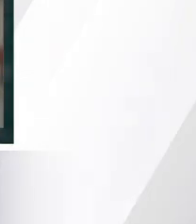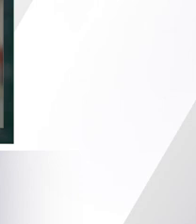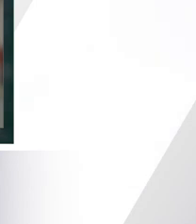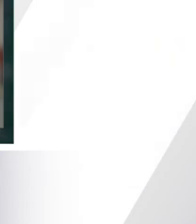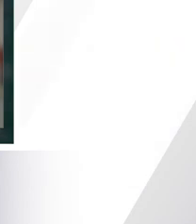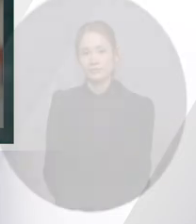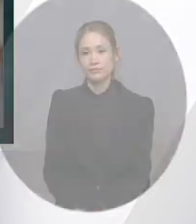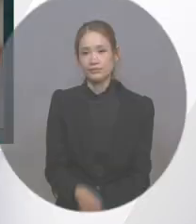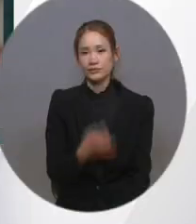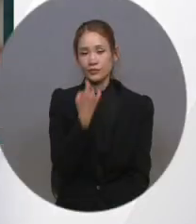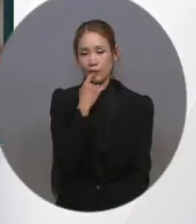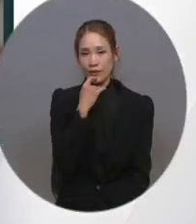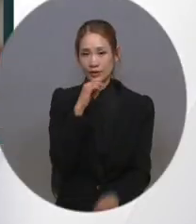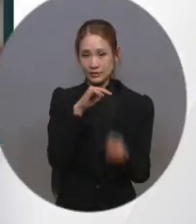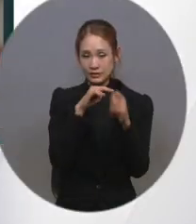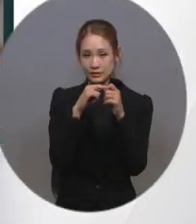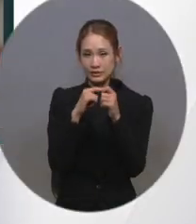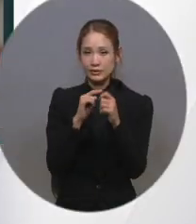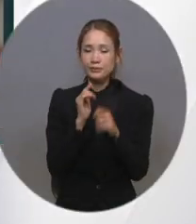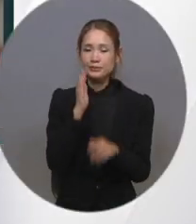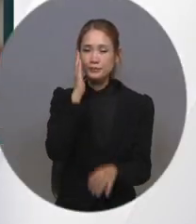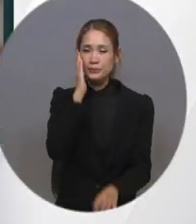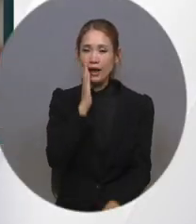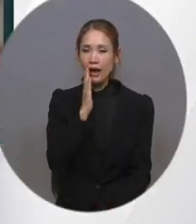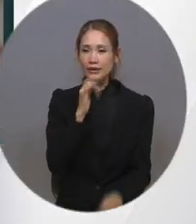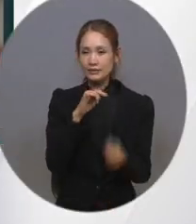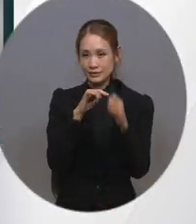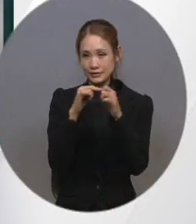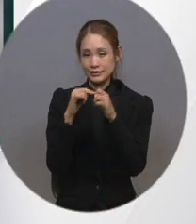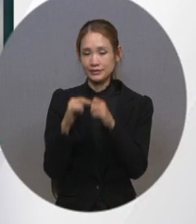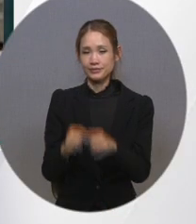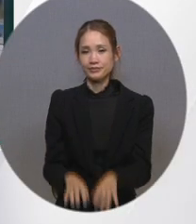노란색 글씨, 파란색 배경 자막입니다.